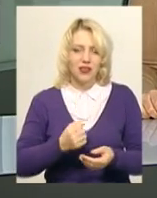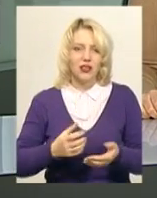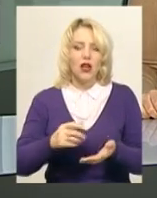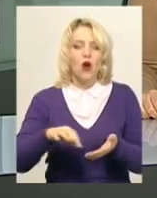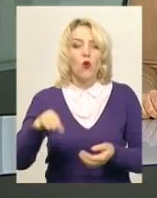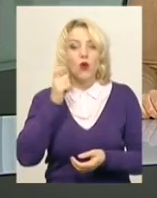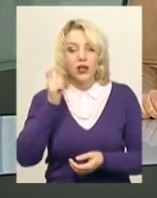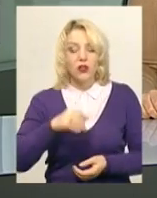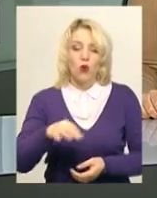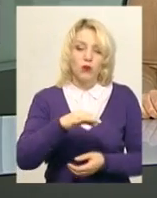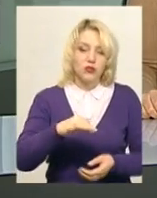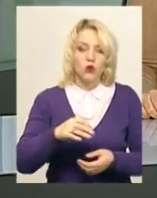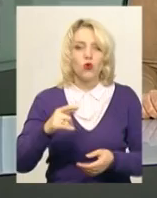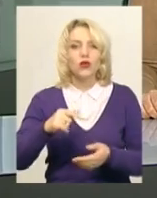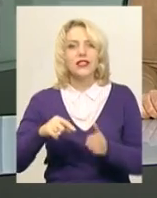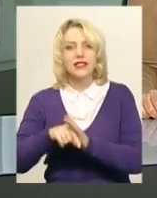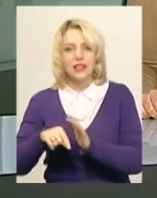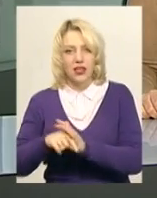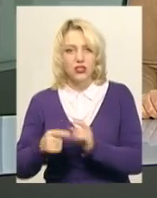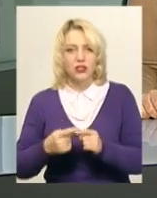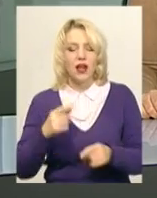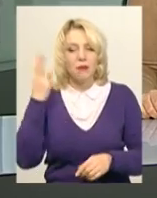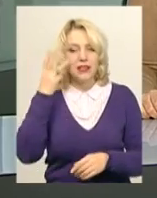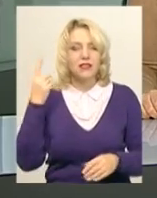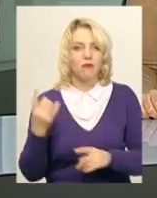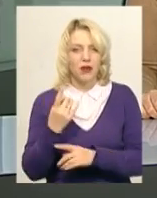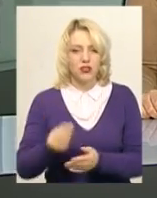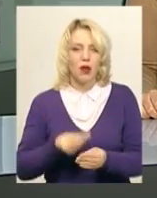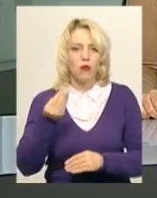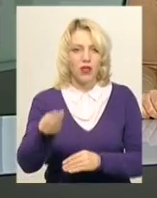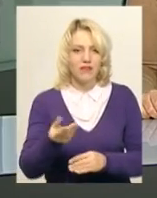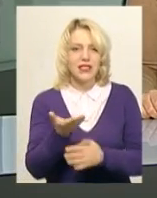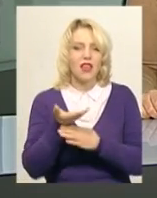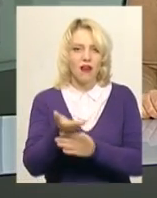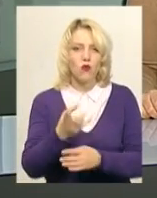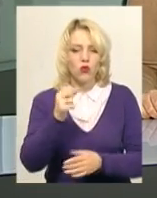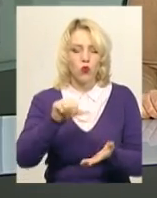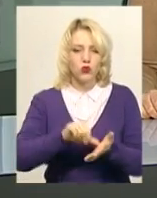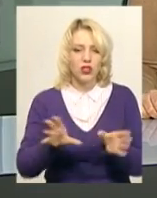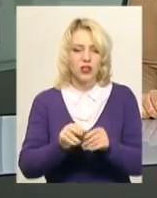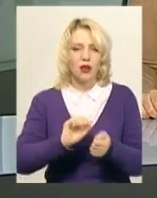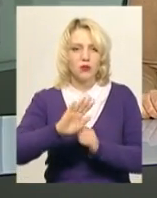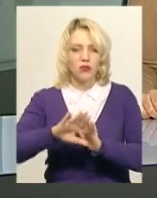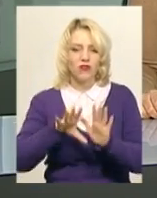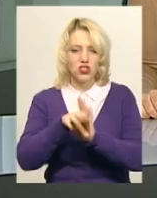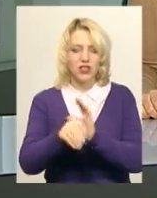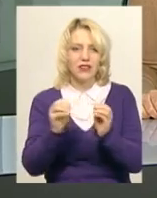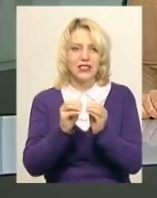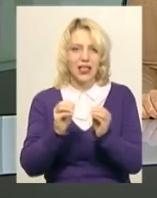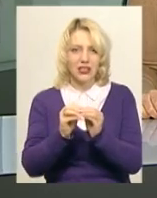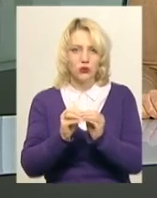обласного та районного значення. Хмельницький, який вперше подав заявку на участь, разом з Кам'янецем Подільським увійшли у десятку і